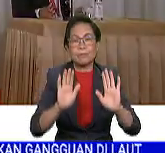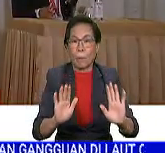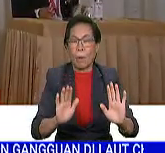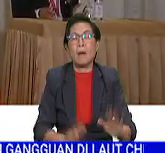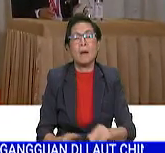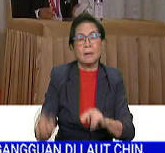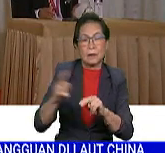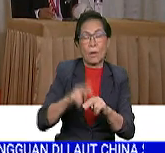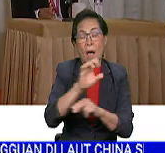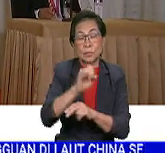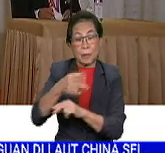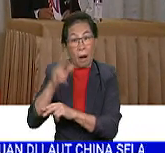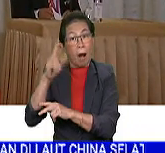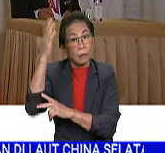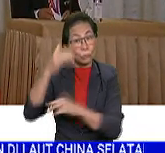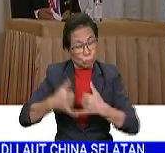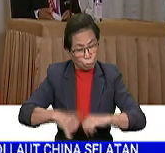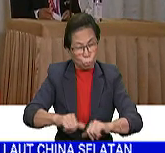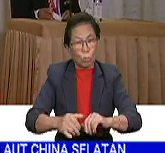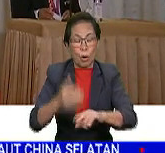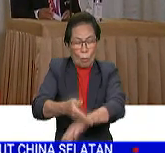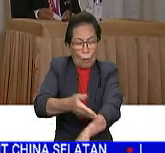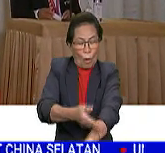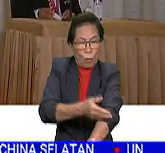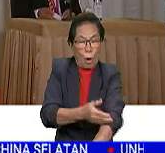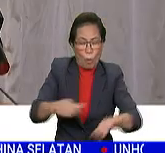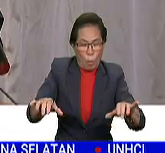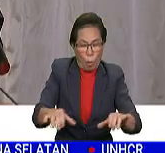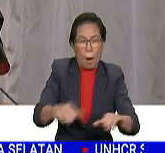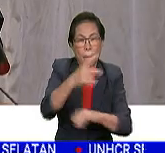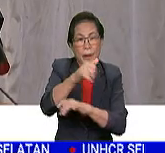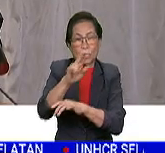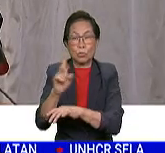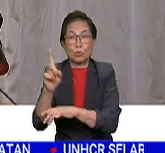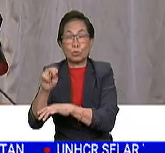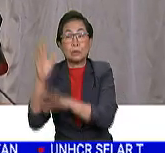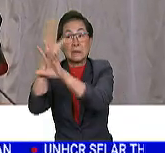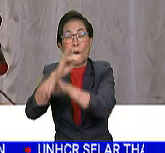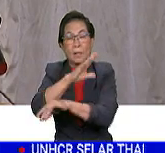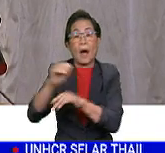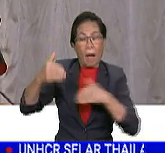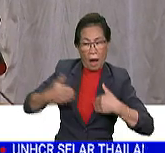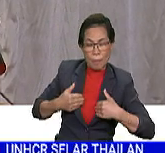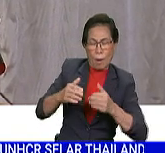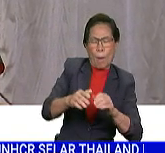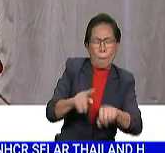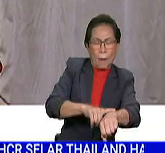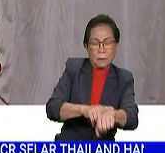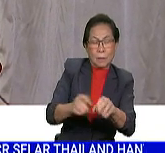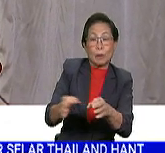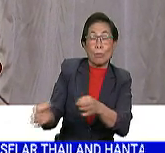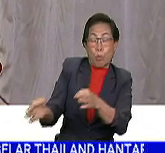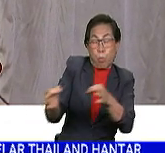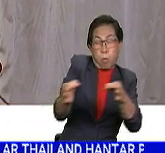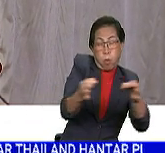Tambahnya SPR juga akan terus membuat penambahbaikan dalam melaksanakan PRU DUN Sarawak termasuk memanjangkan tempoh masa